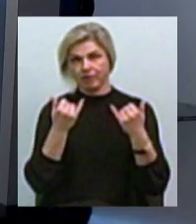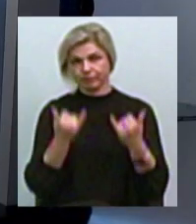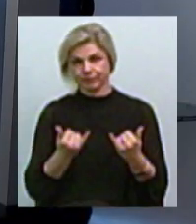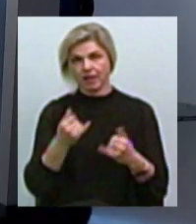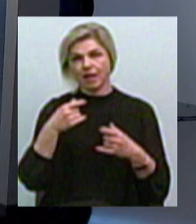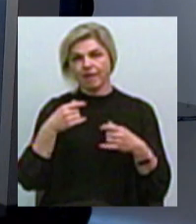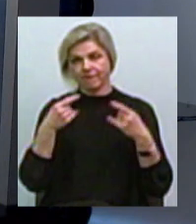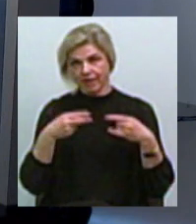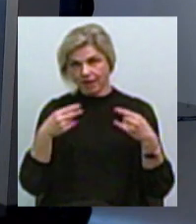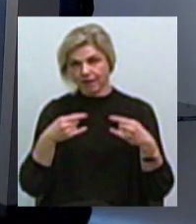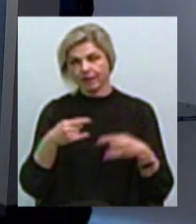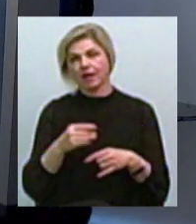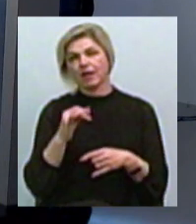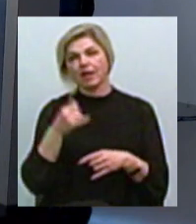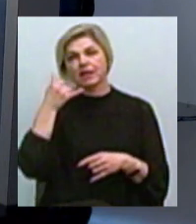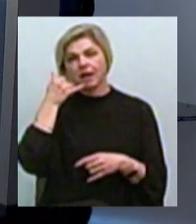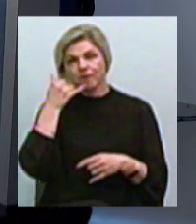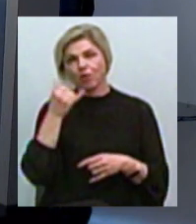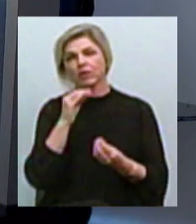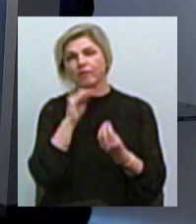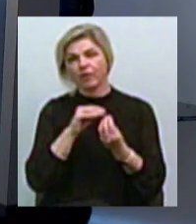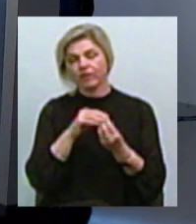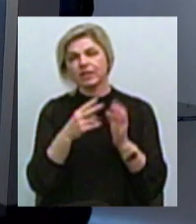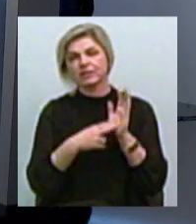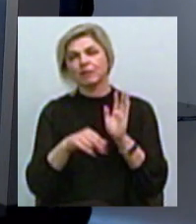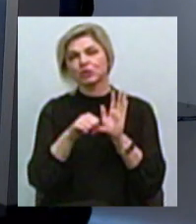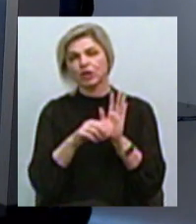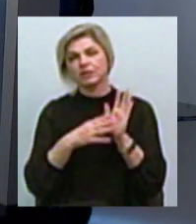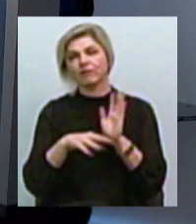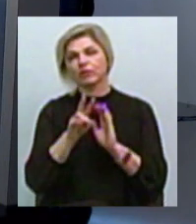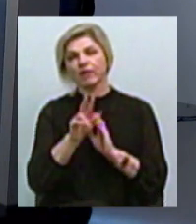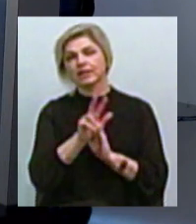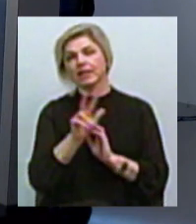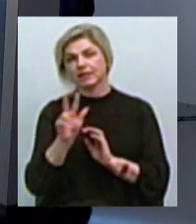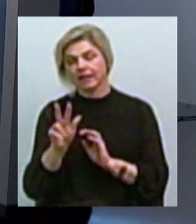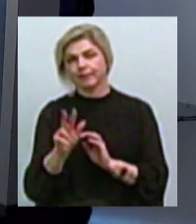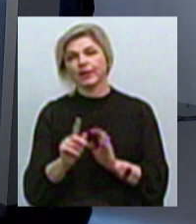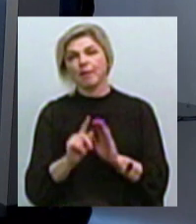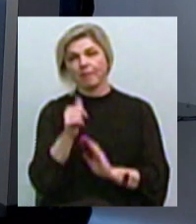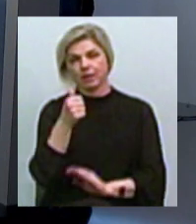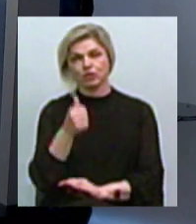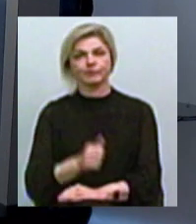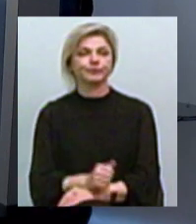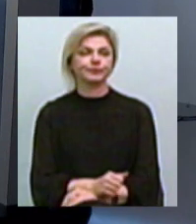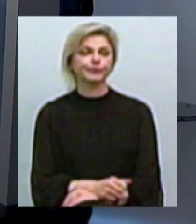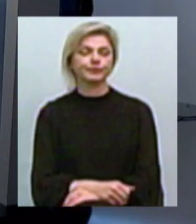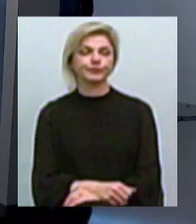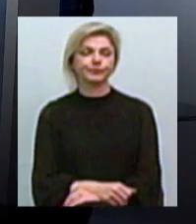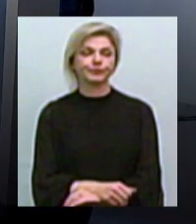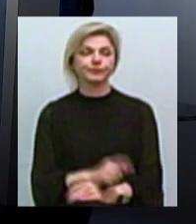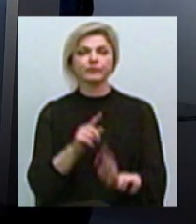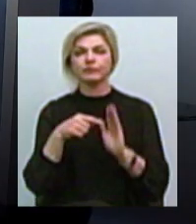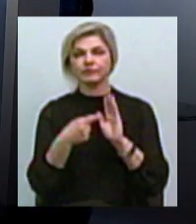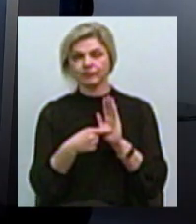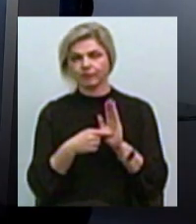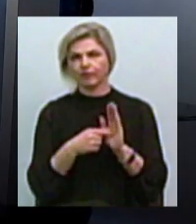ефірі, телефон студії Незмінний 76 92 33 Ну, по-перше, запитання